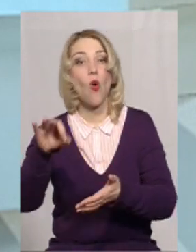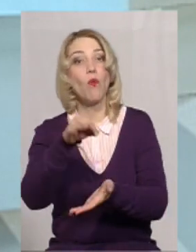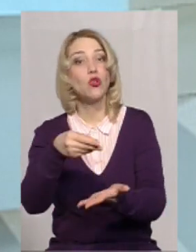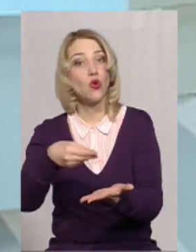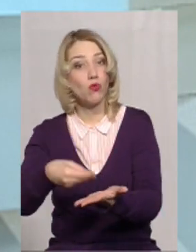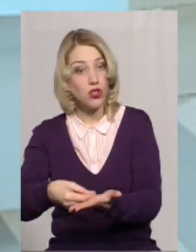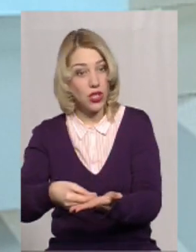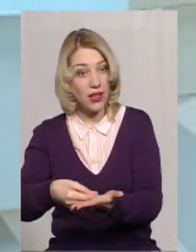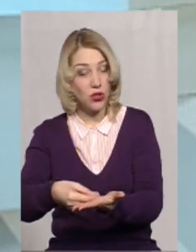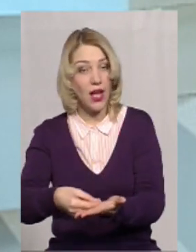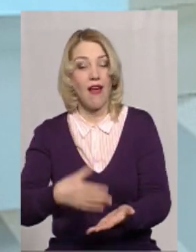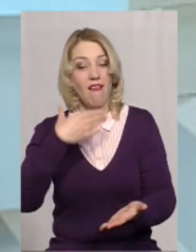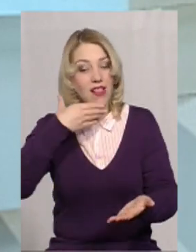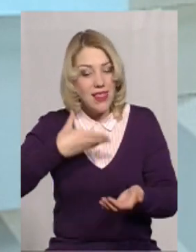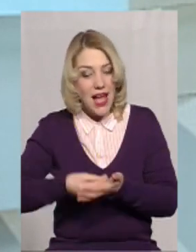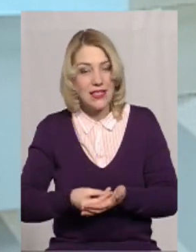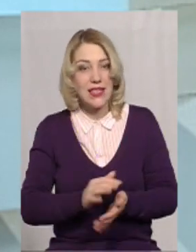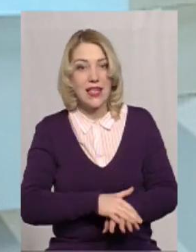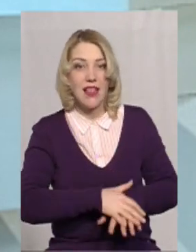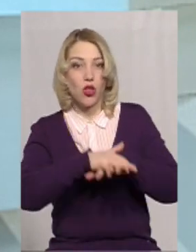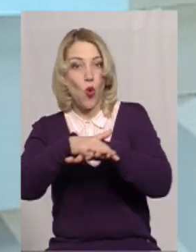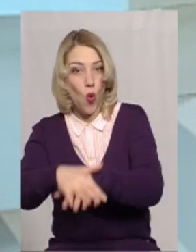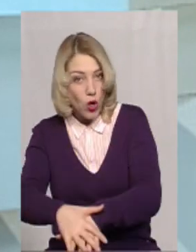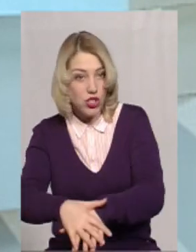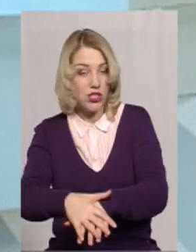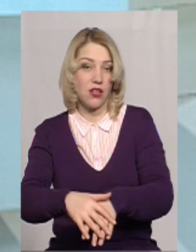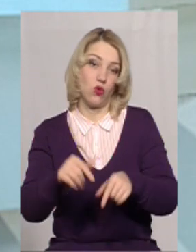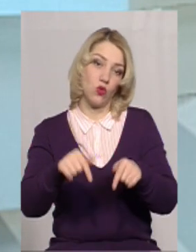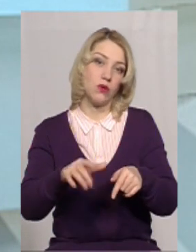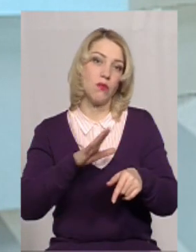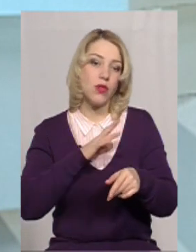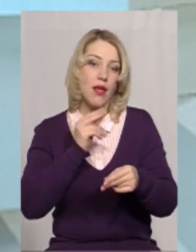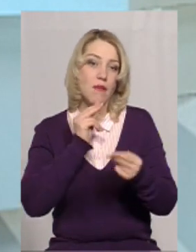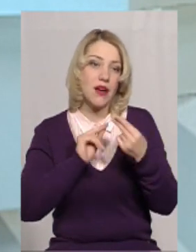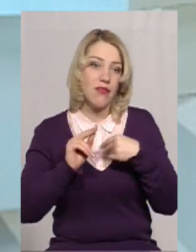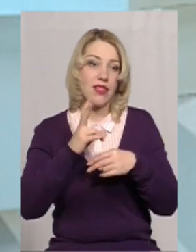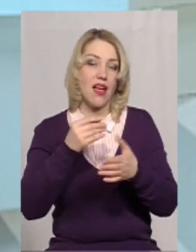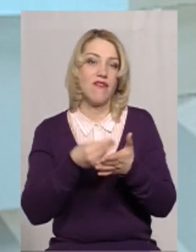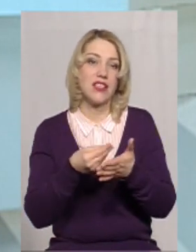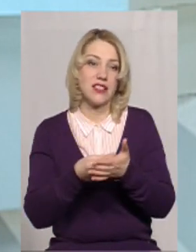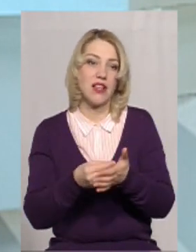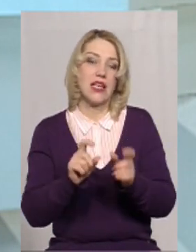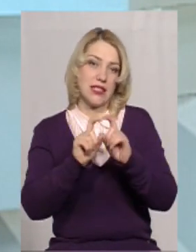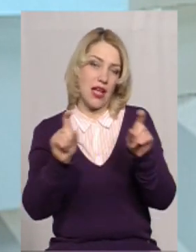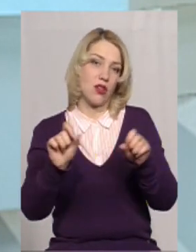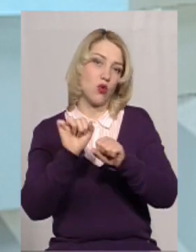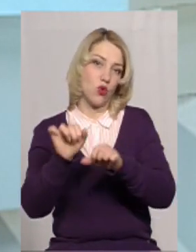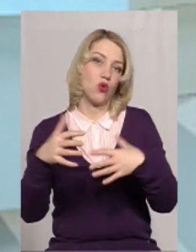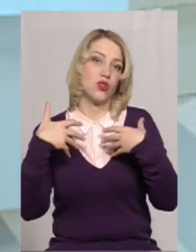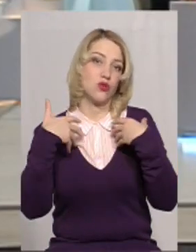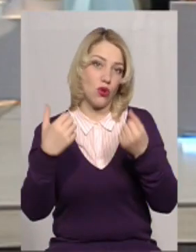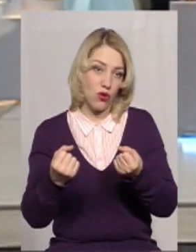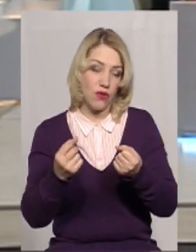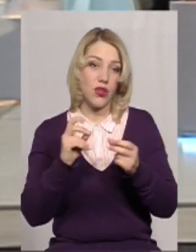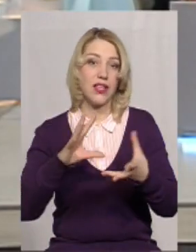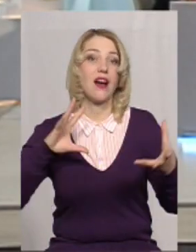бюджету вже власних надходжень, які ми мали, то, звичайно, тут перевага була фінансування заходів охорони здоров'я. Ну,